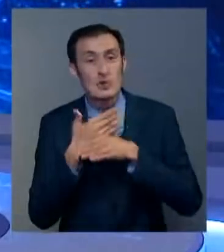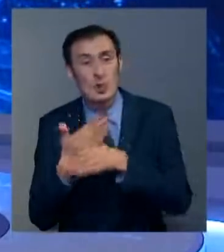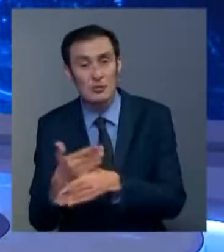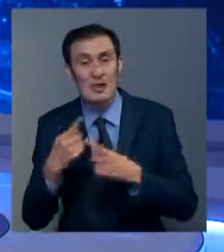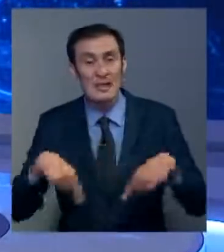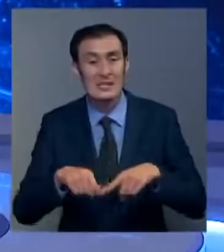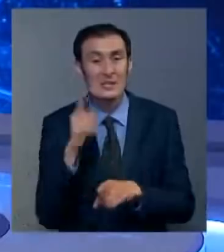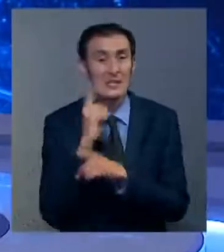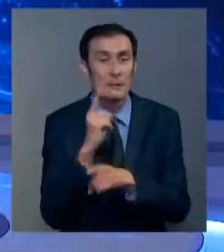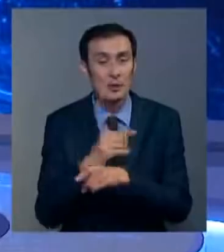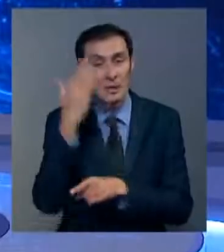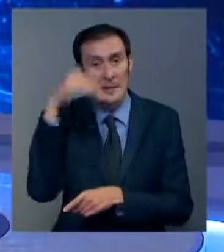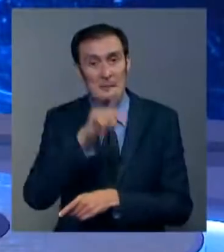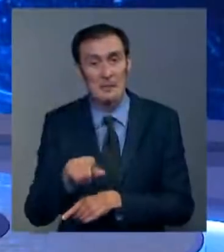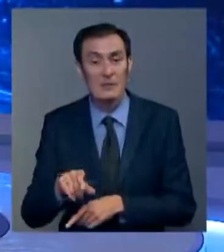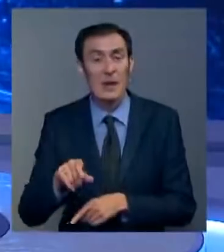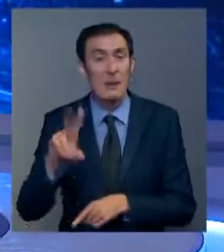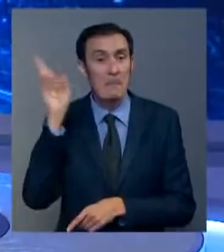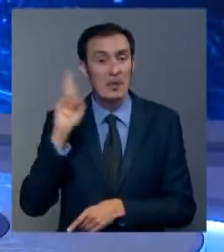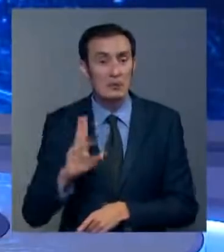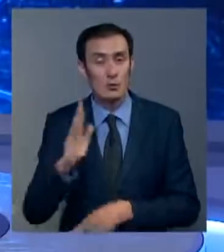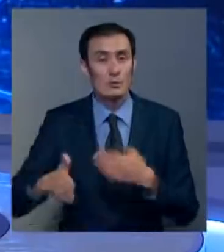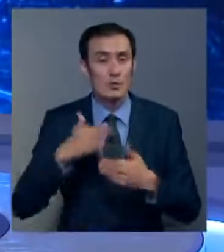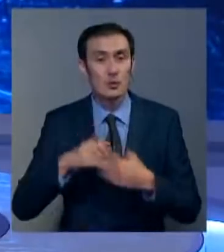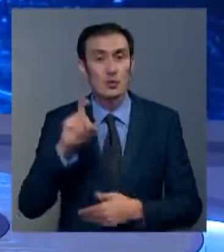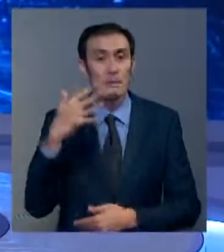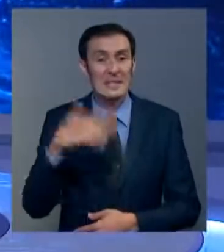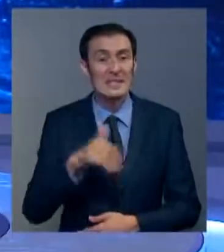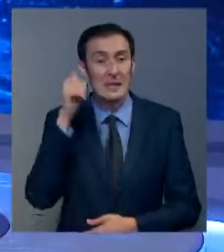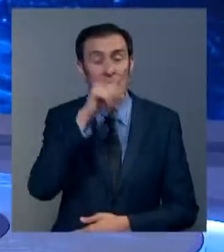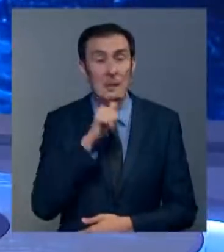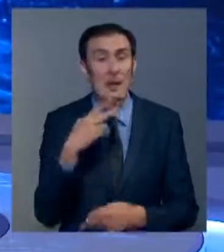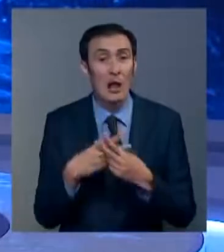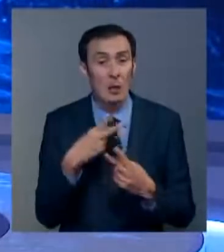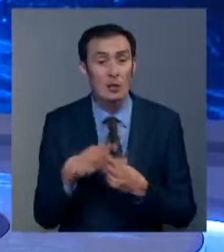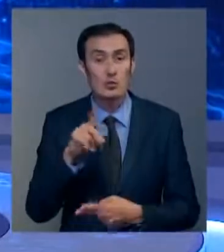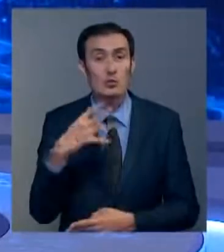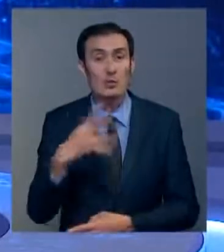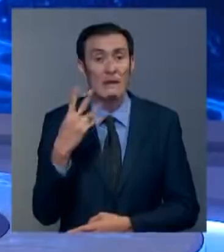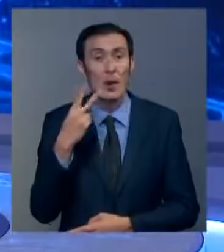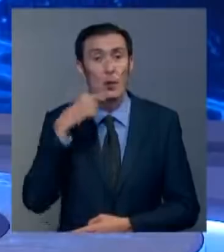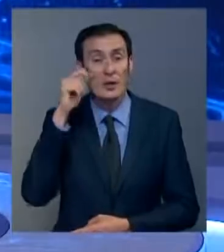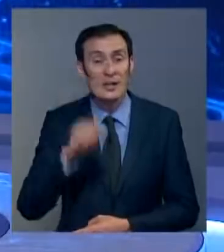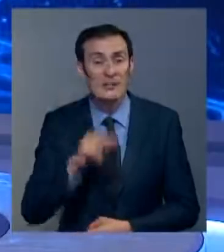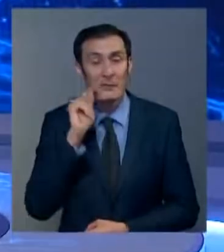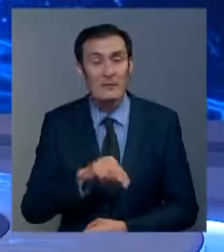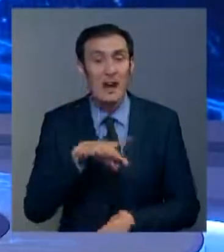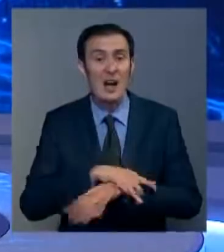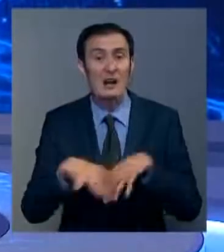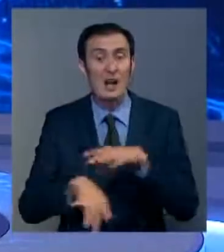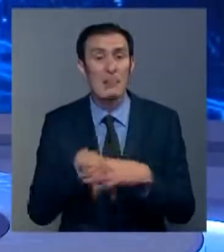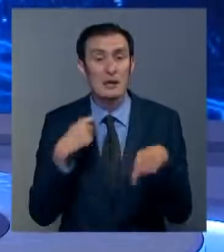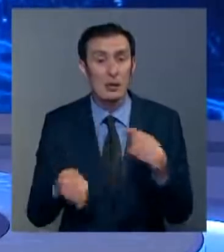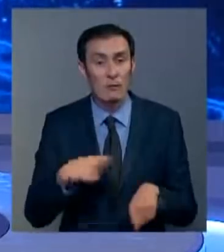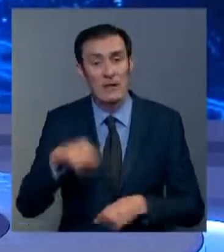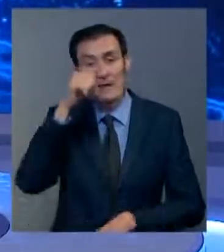организацию незаконной миграции моряков могут приговорить к 150 годам колонии. 142 украинца обвиняют в работорговле